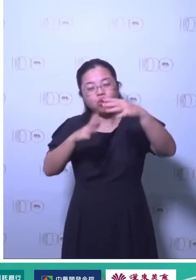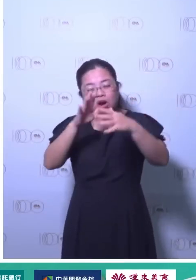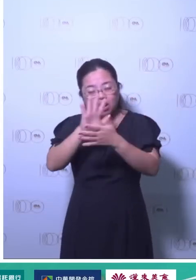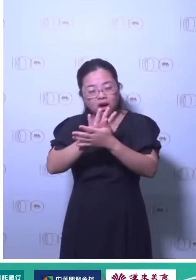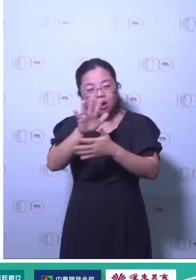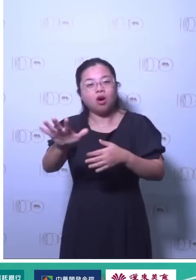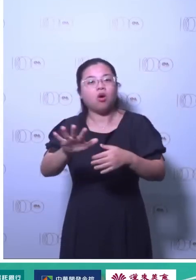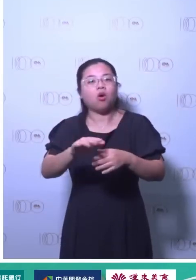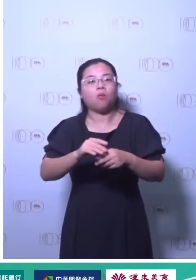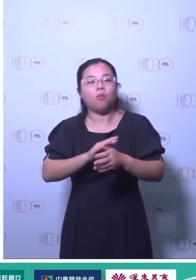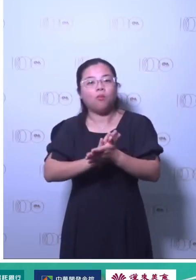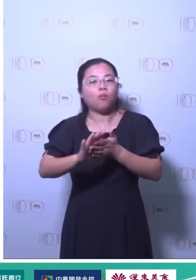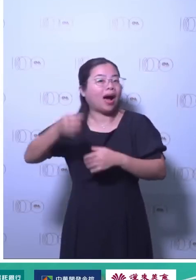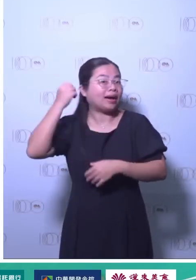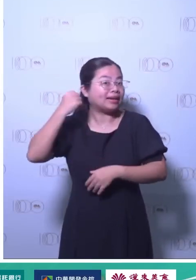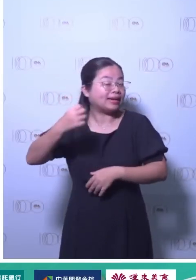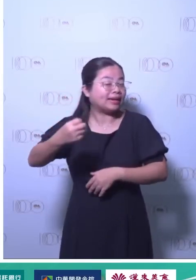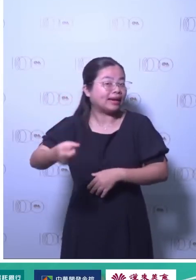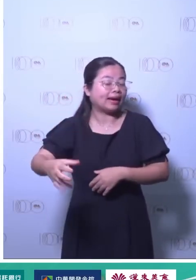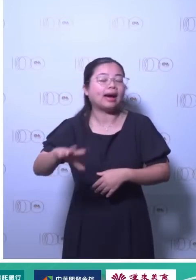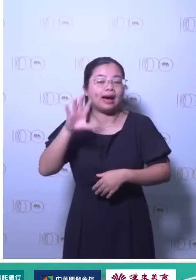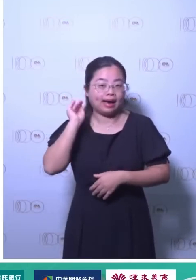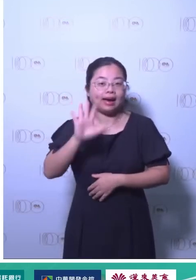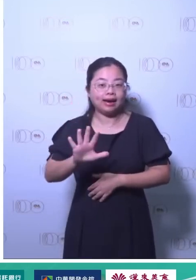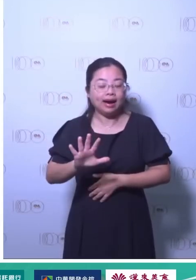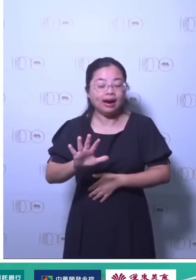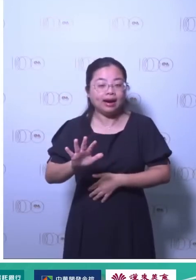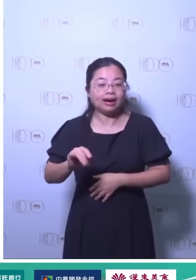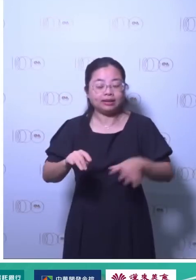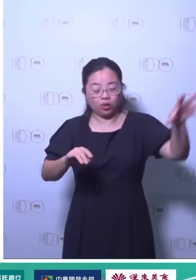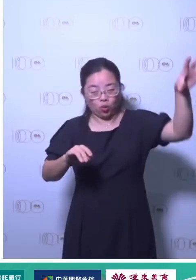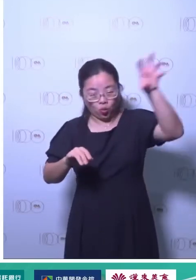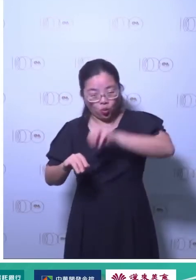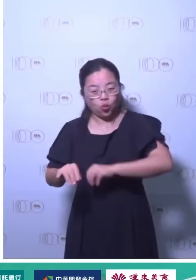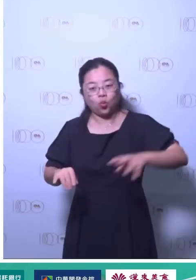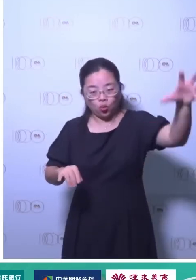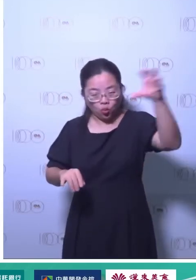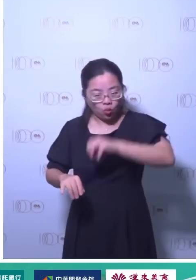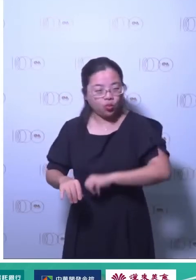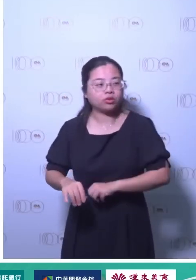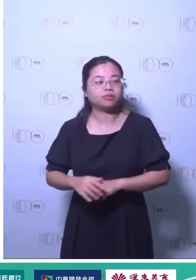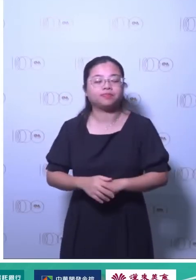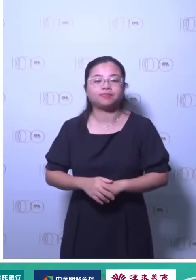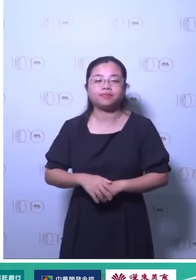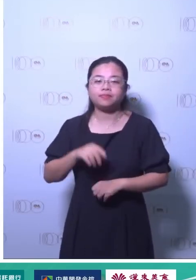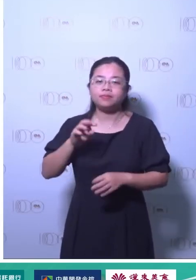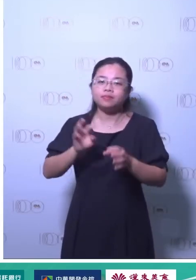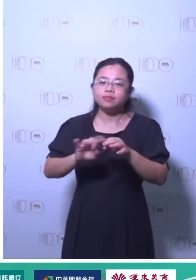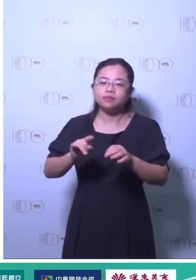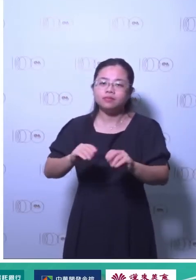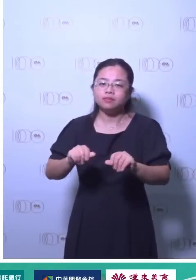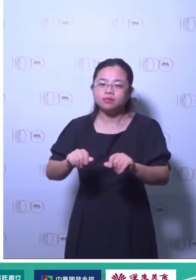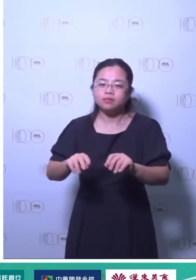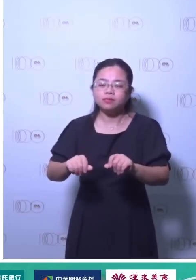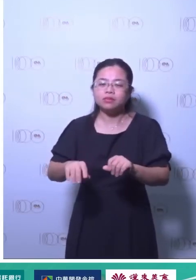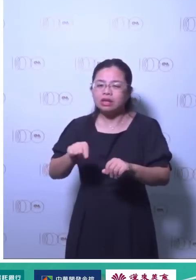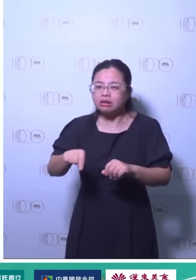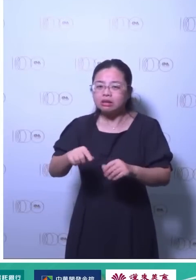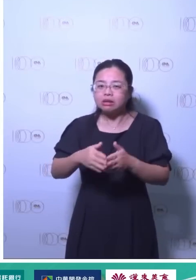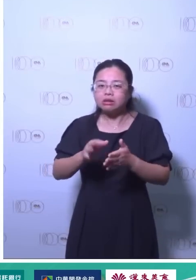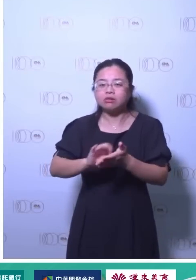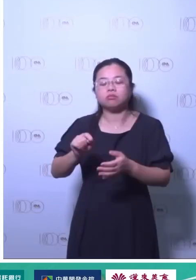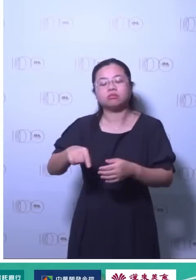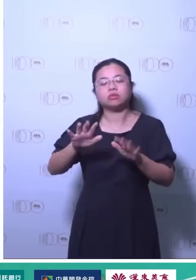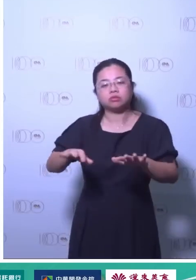其实那个树它会做光合作用它做光合作用它把那个二氧化碳抓下来树干会越来越大那个就是